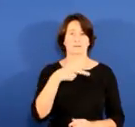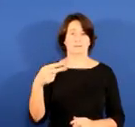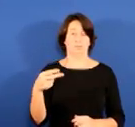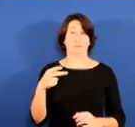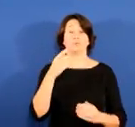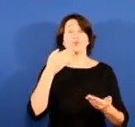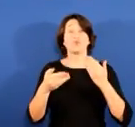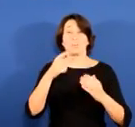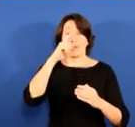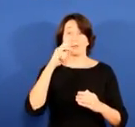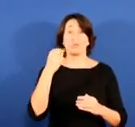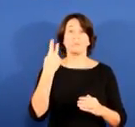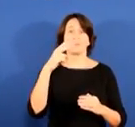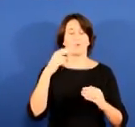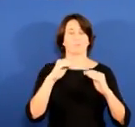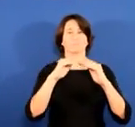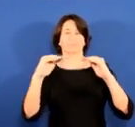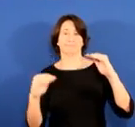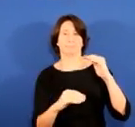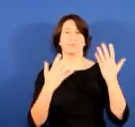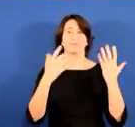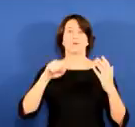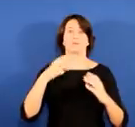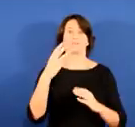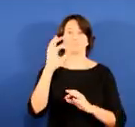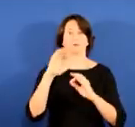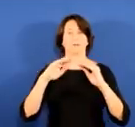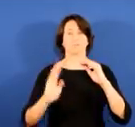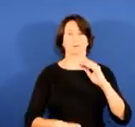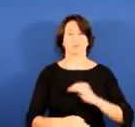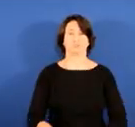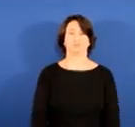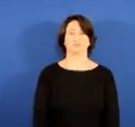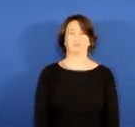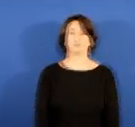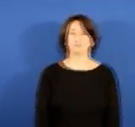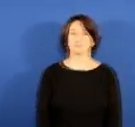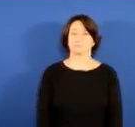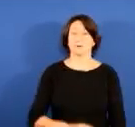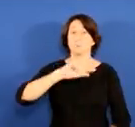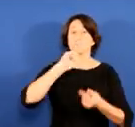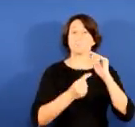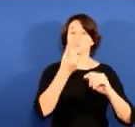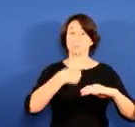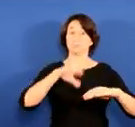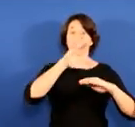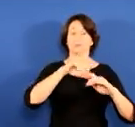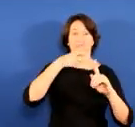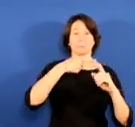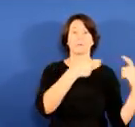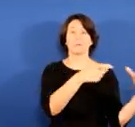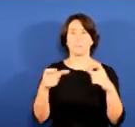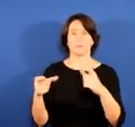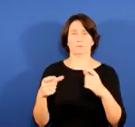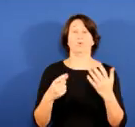foru aldundiko sortzi zailetan erabilgarri dagoen aurrekontua, langileen ondoriozko gaztuak, zorra eta interesak kontuan hartu gabe,